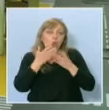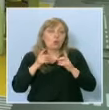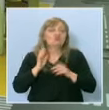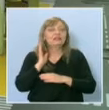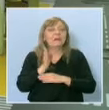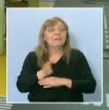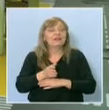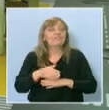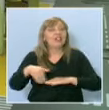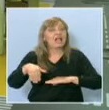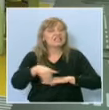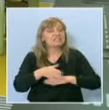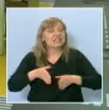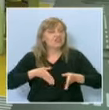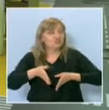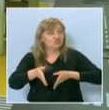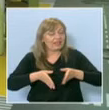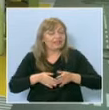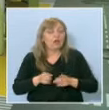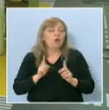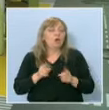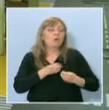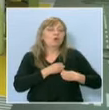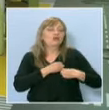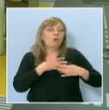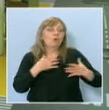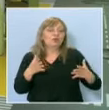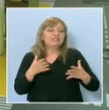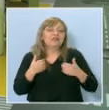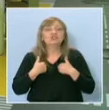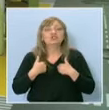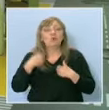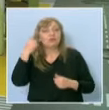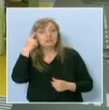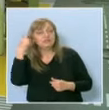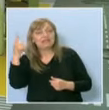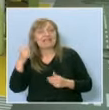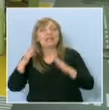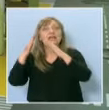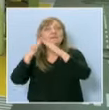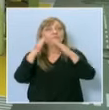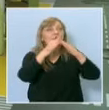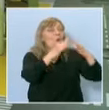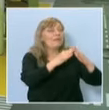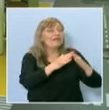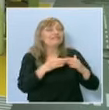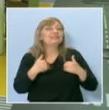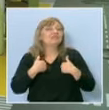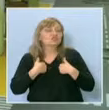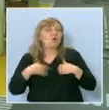правилата за движение, могат да обогатяват своите знания за обектите в любимия си град.